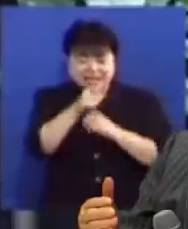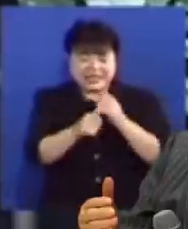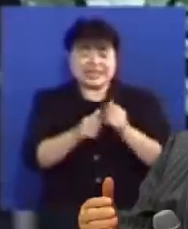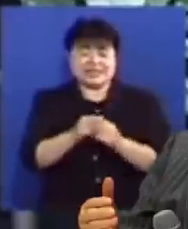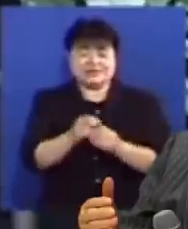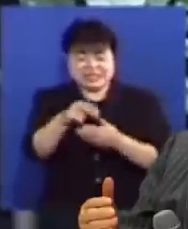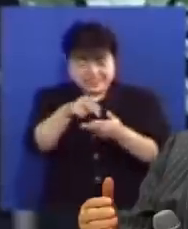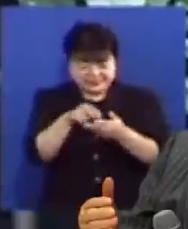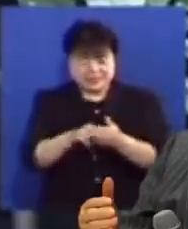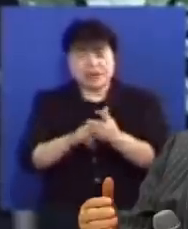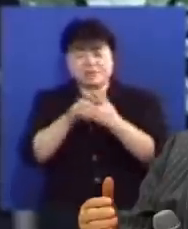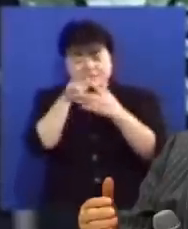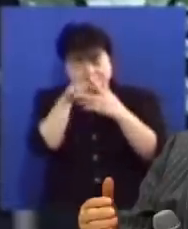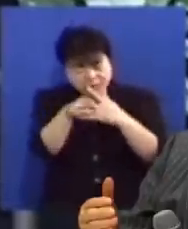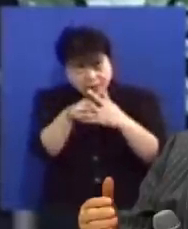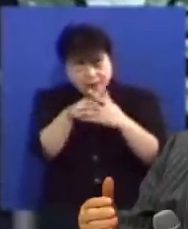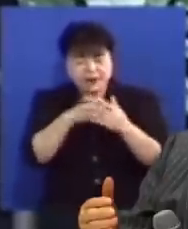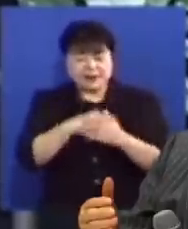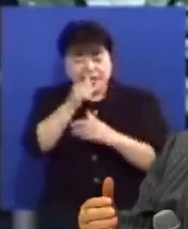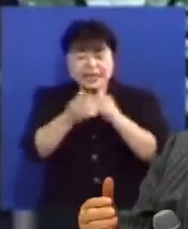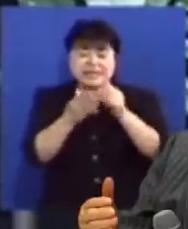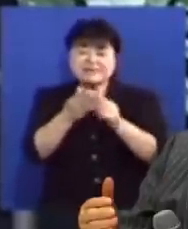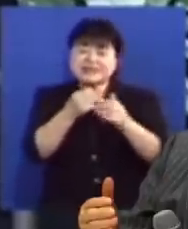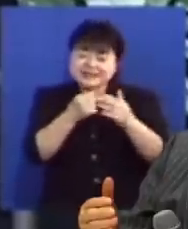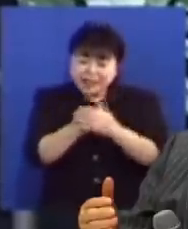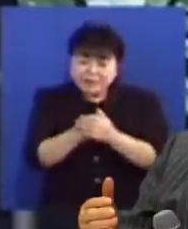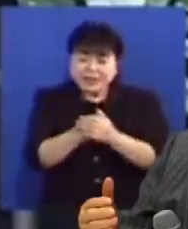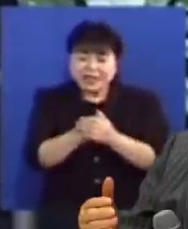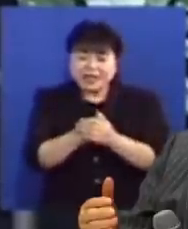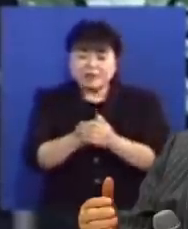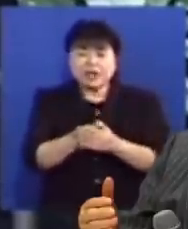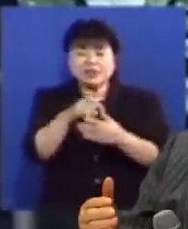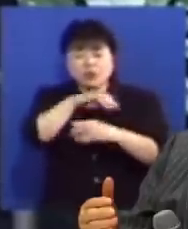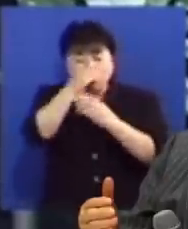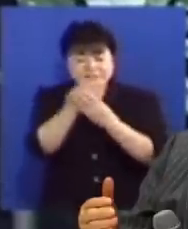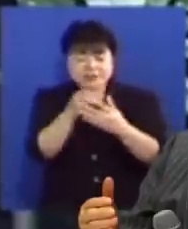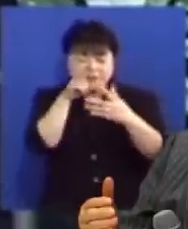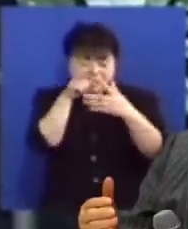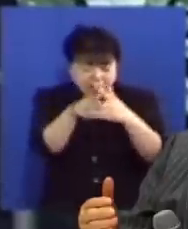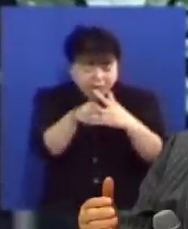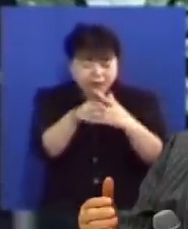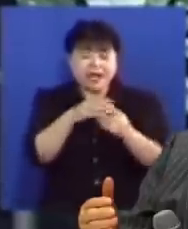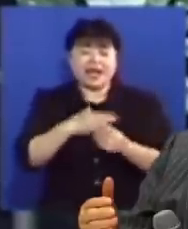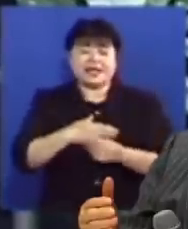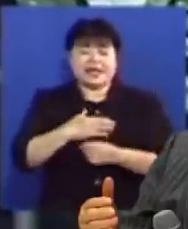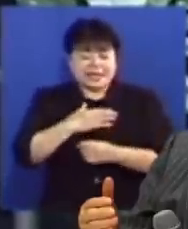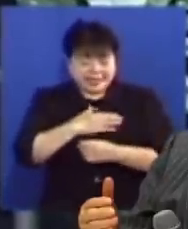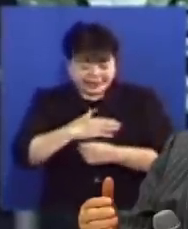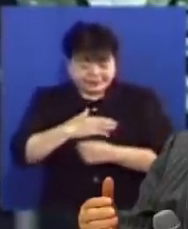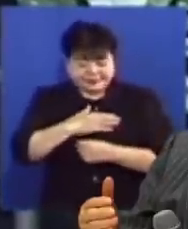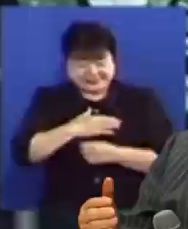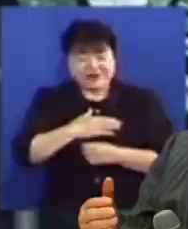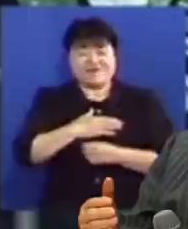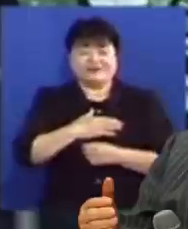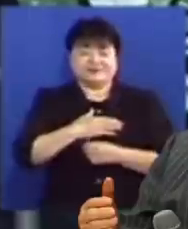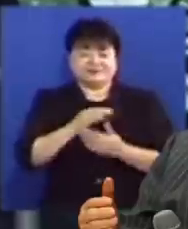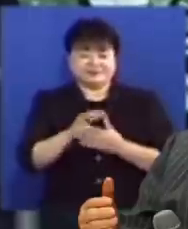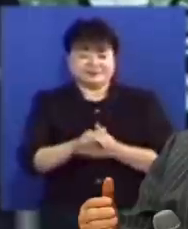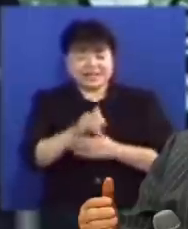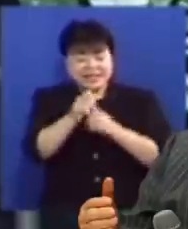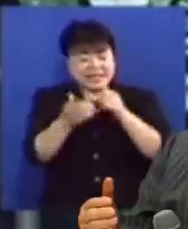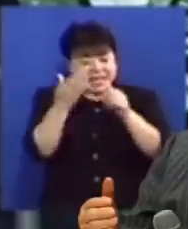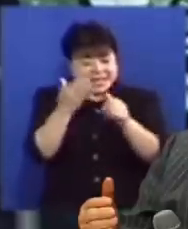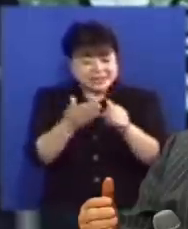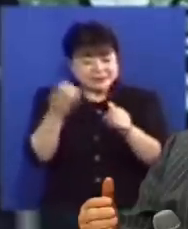환히 아신다 하나님이시니까 하나님 사정을 확 알 수밖에 없죠 감정은 에베소 4장 30절에